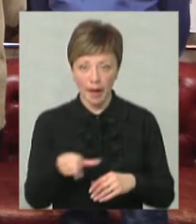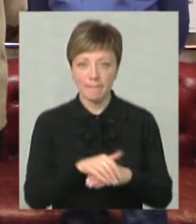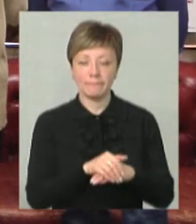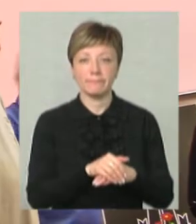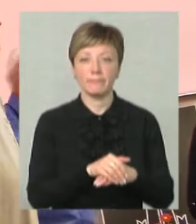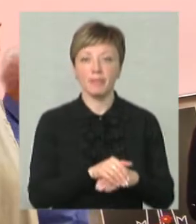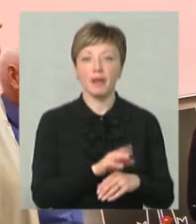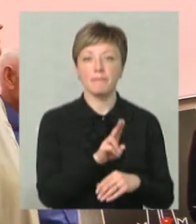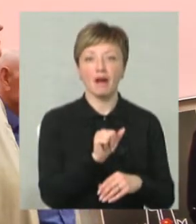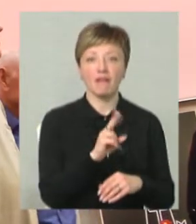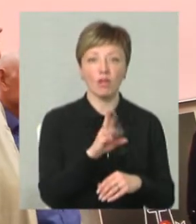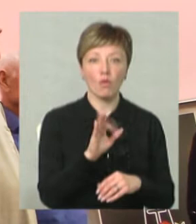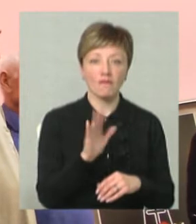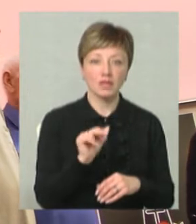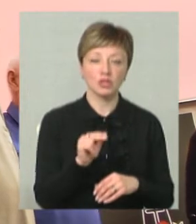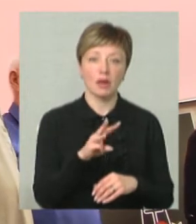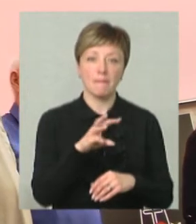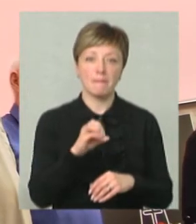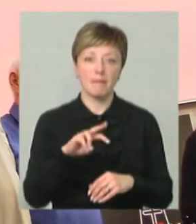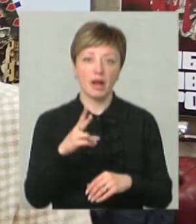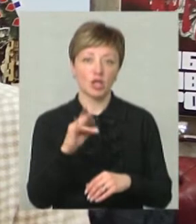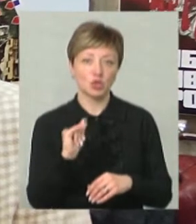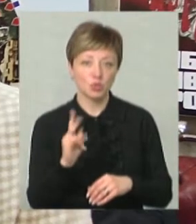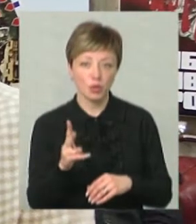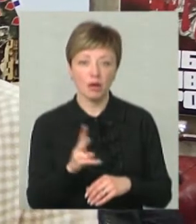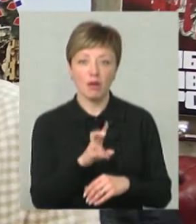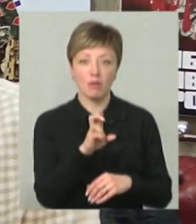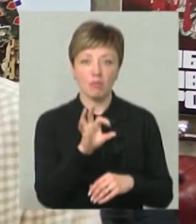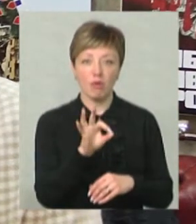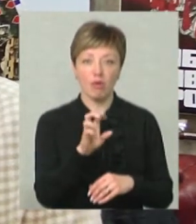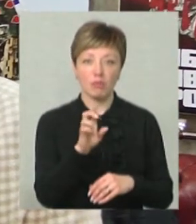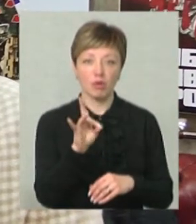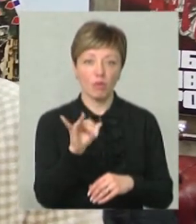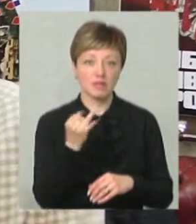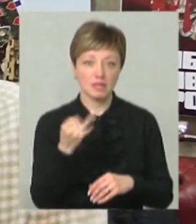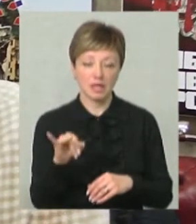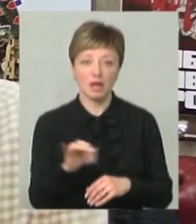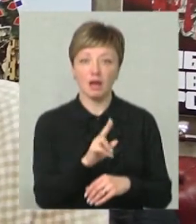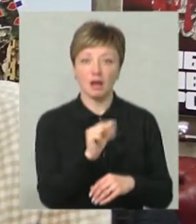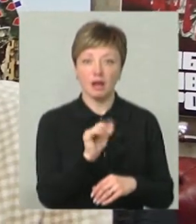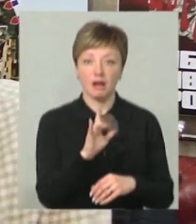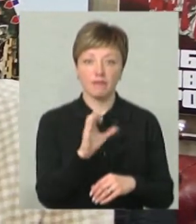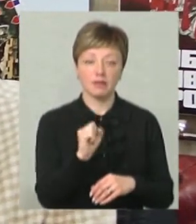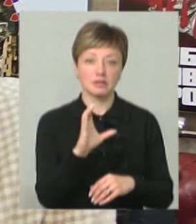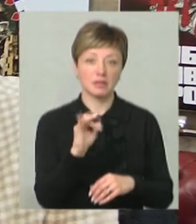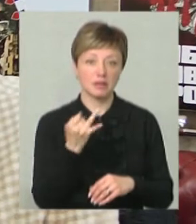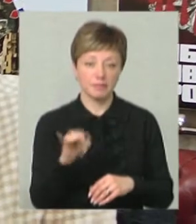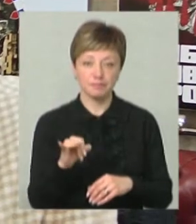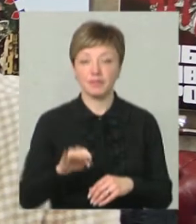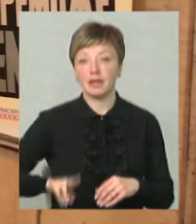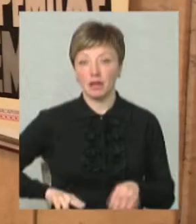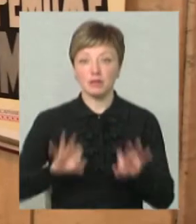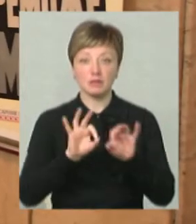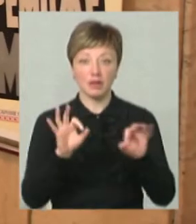Швякова Павловича, Миколи Мельничука, Олега Бобровського і Володимира Карварсарного. За словами Валентини